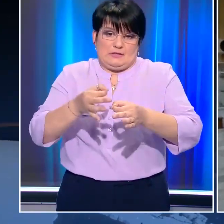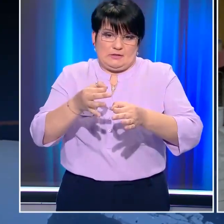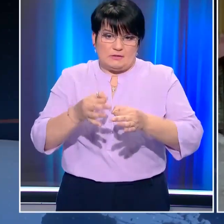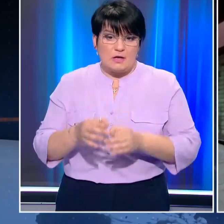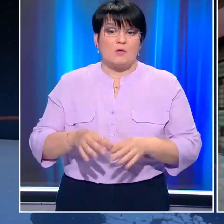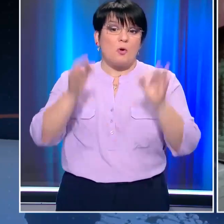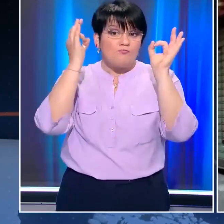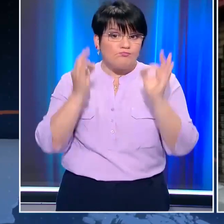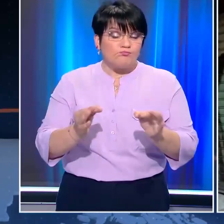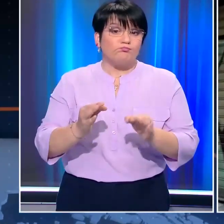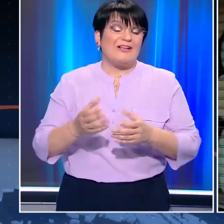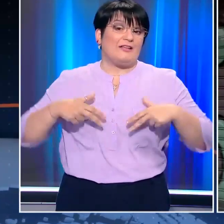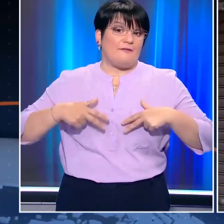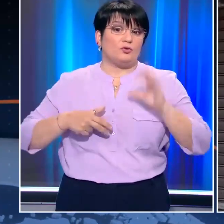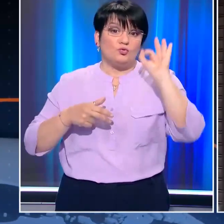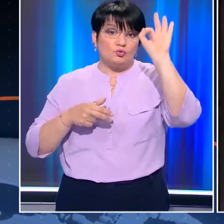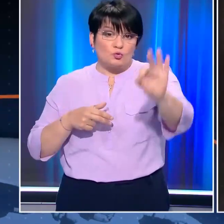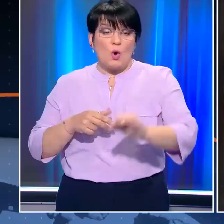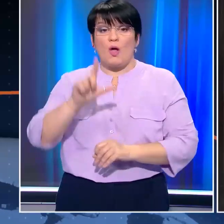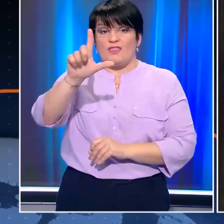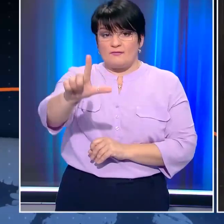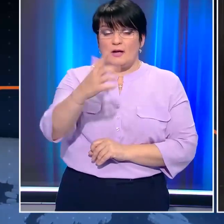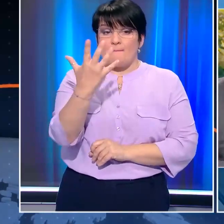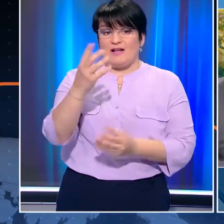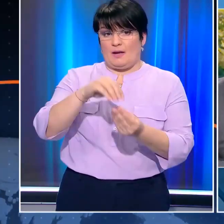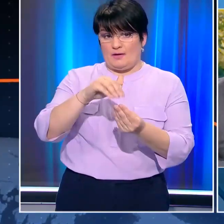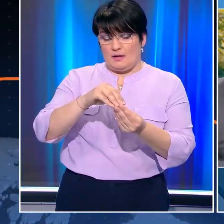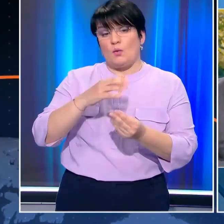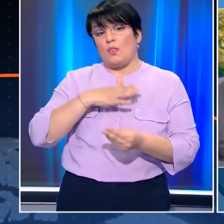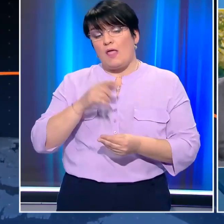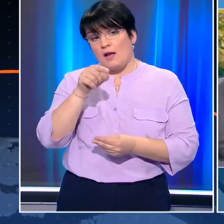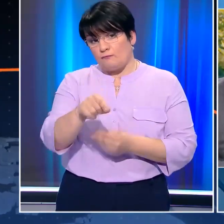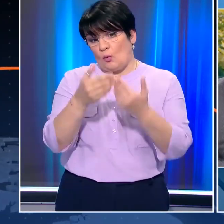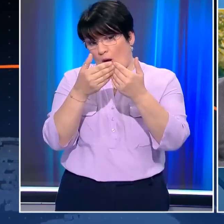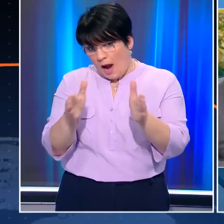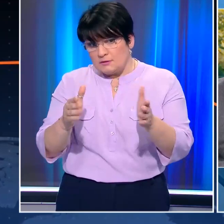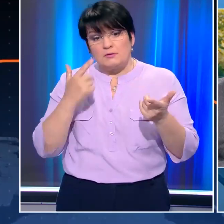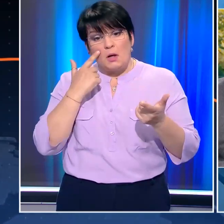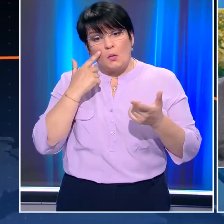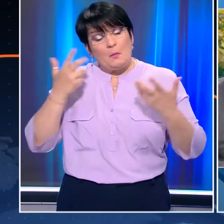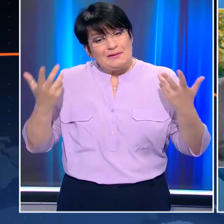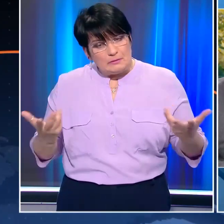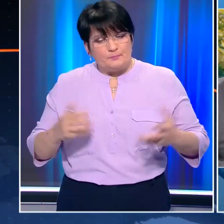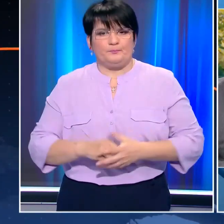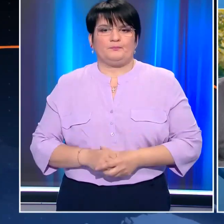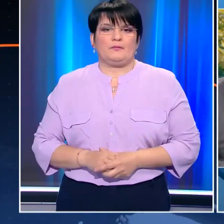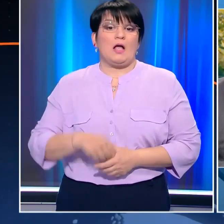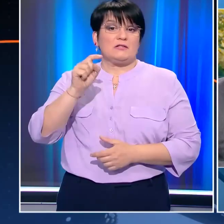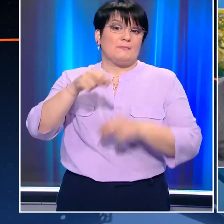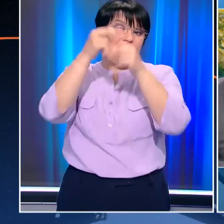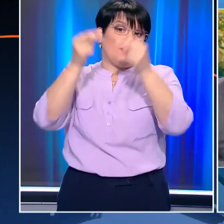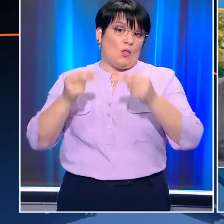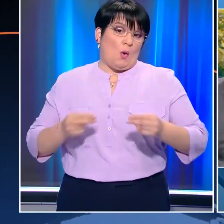πρώτο ορόσημο που θέτει η κυβέρνηση είναι η ερχόμενη Δευτέρα 5 Απριλίου. Αν λοιπόν δεν είναι δυνατή, που φαίνεται, και το λέω αυτό με τα σημερινά